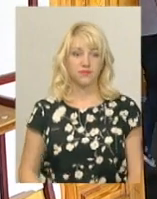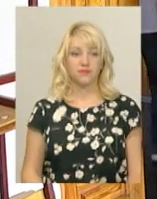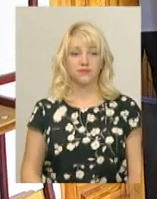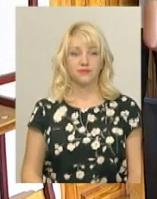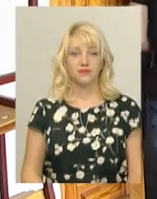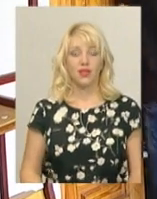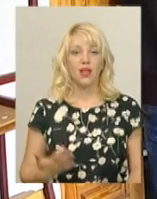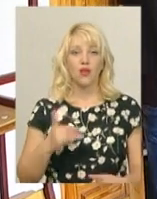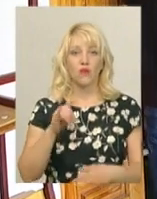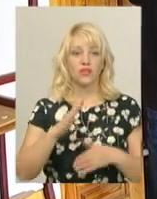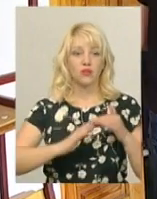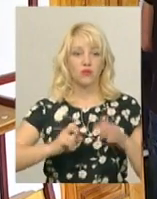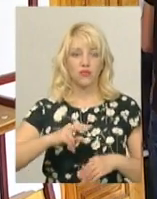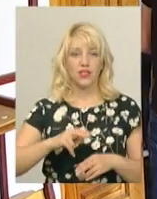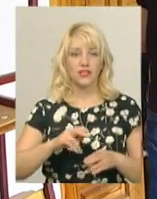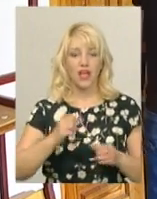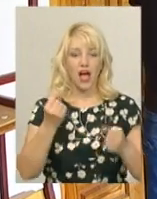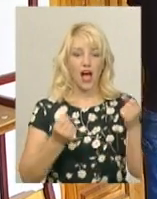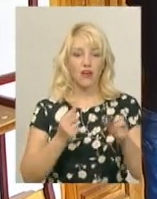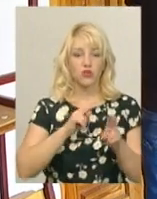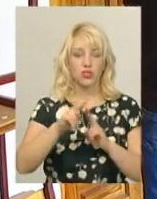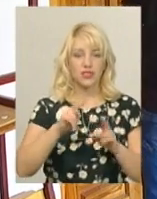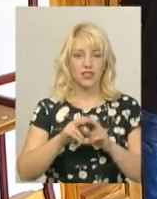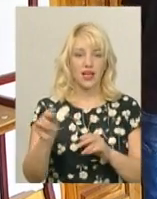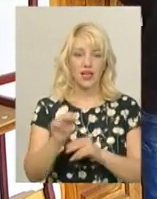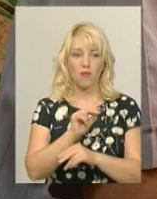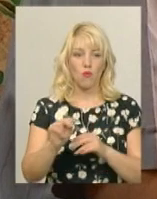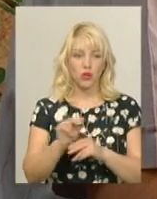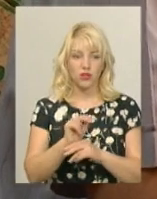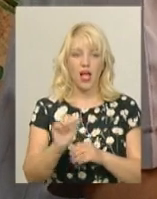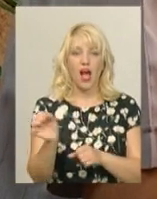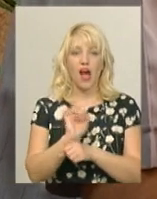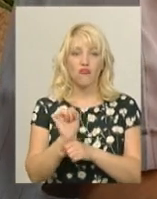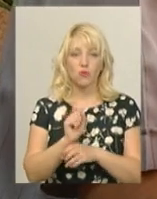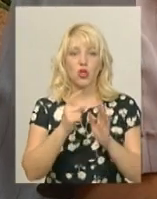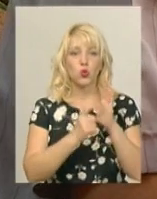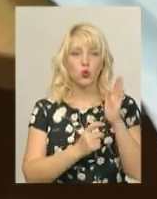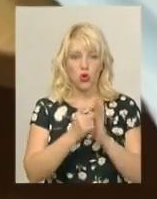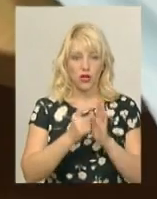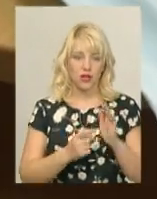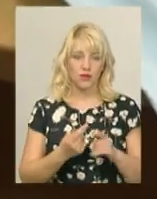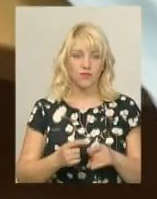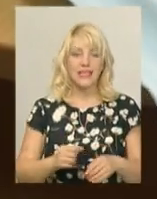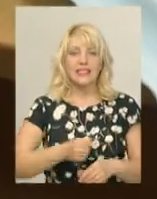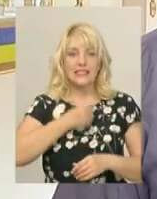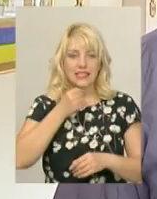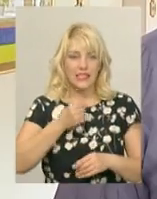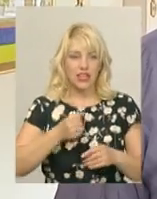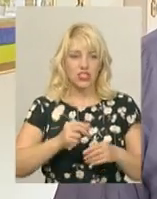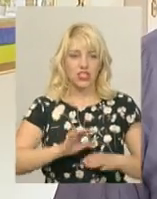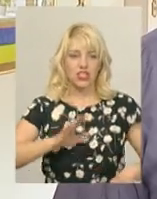А яка у вас професія? Автослюсер з ремонту автомобілів, токарь. Старші інструктори отримали запаковані завдання.